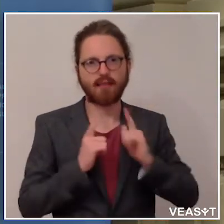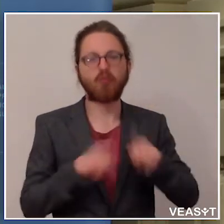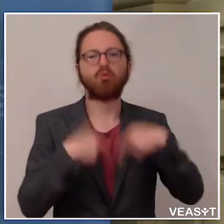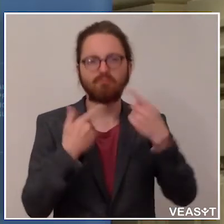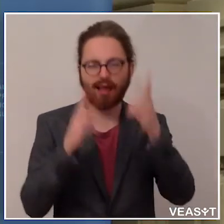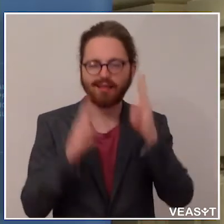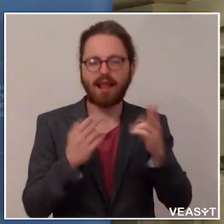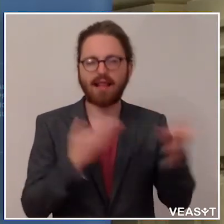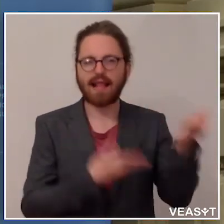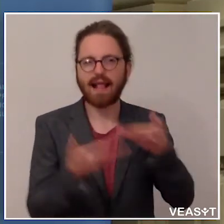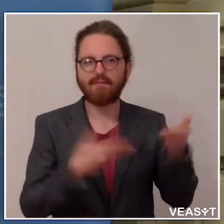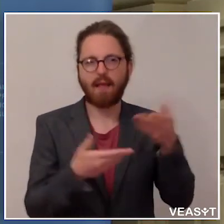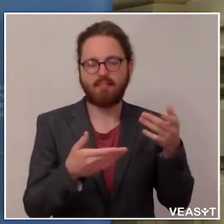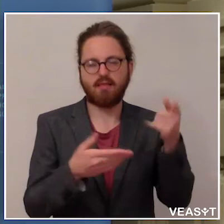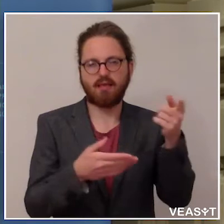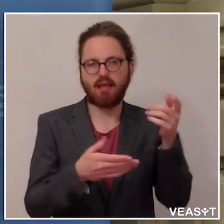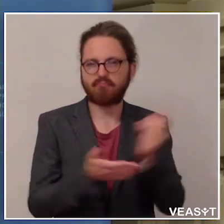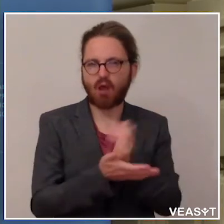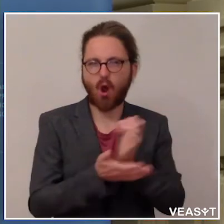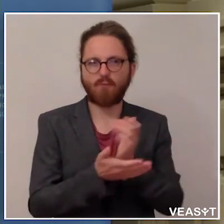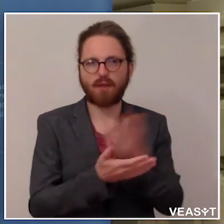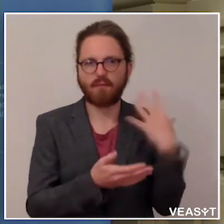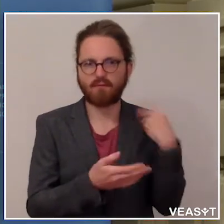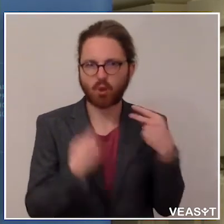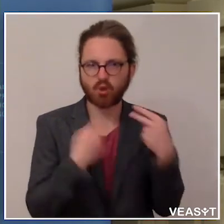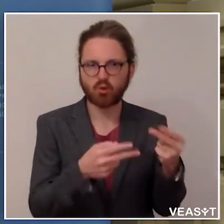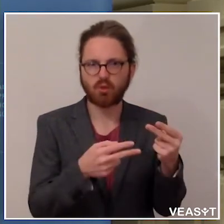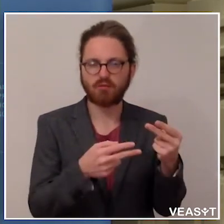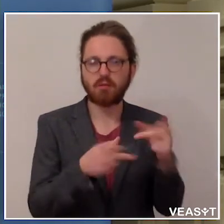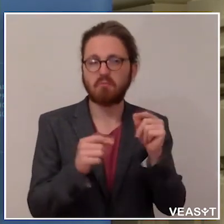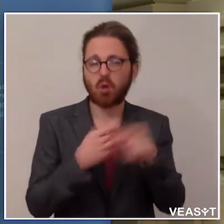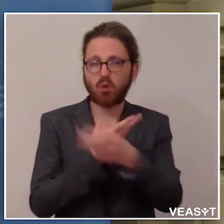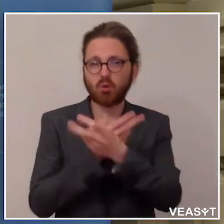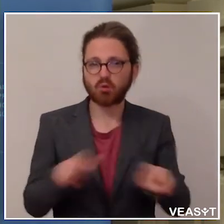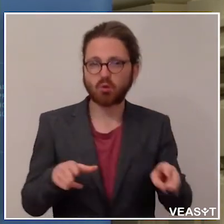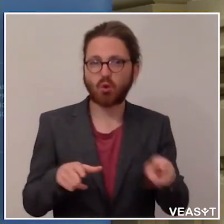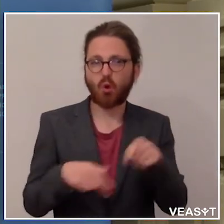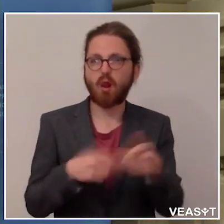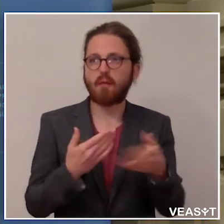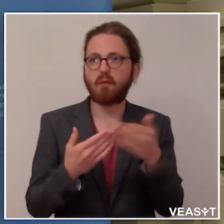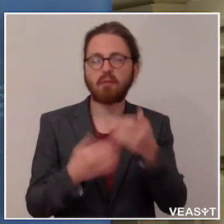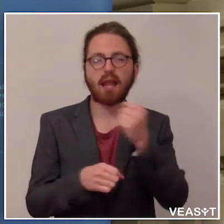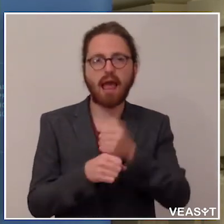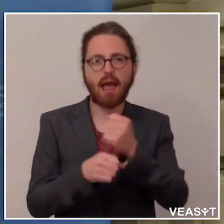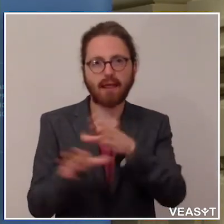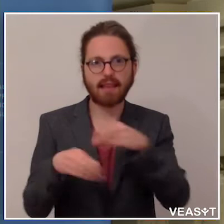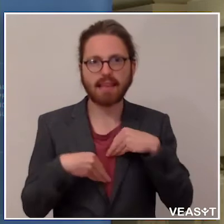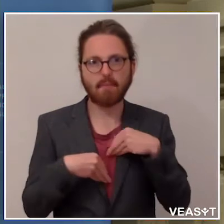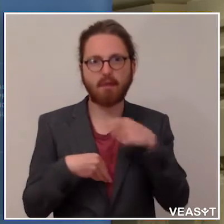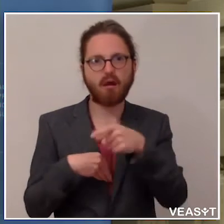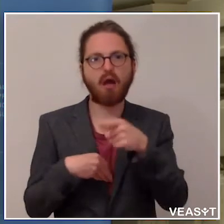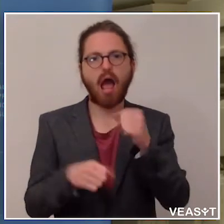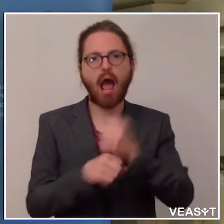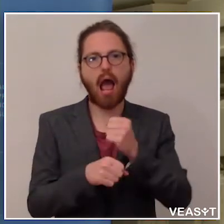Tätigkeiten wieder aufnehmen. Die Frage dazu ist, sind die Südtiroler Arbeitnehmer bei Arbeitsunfällen in dieser Übergangsphase dann nicht